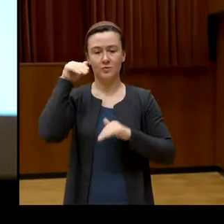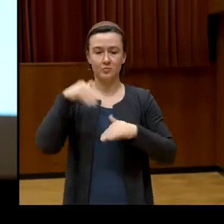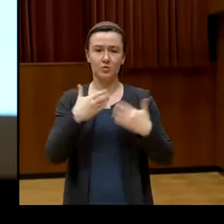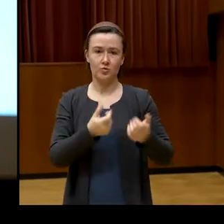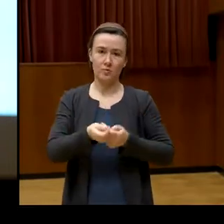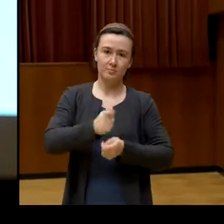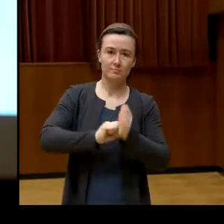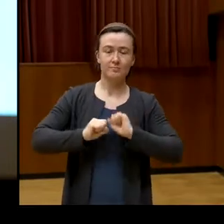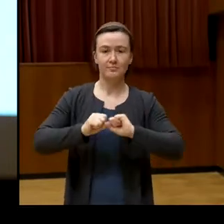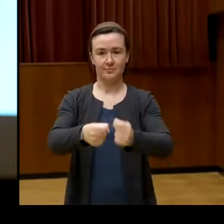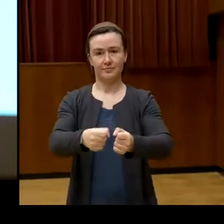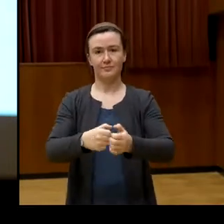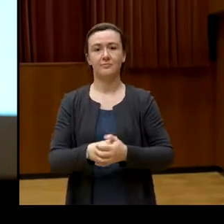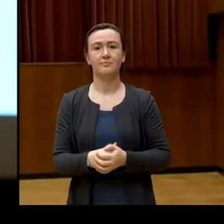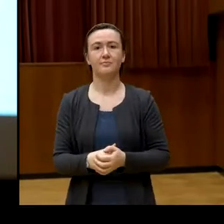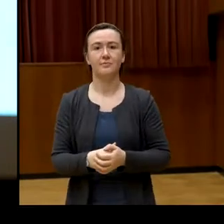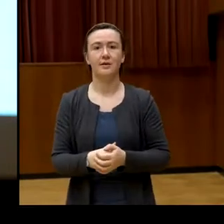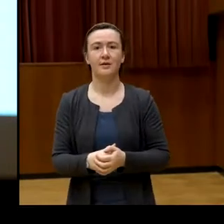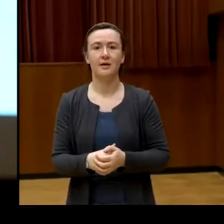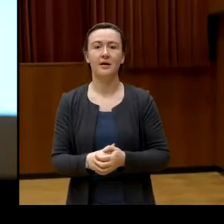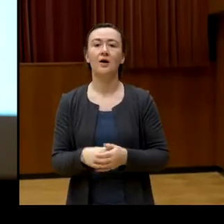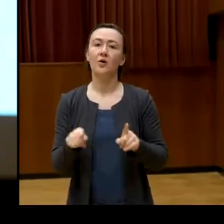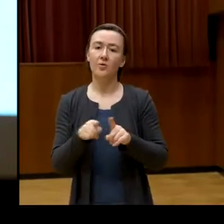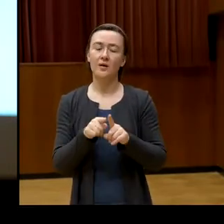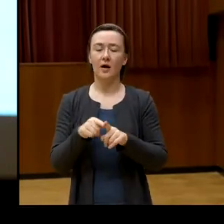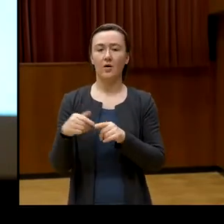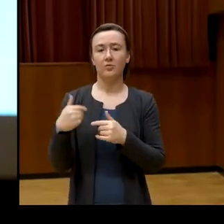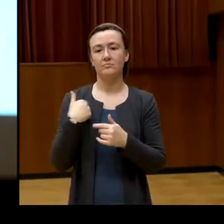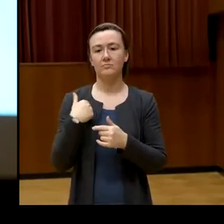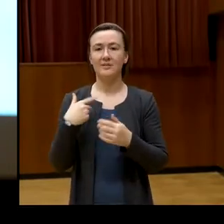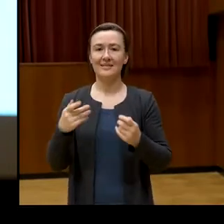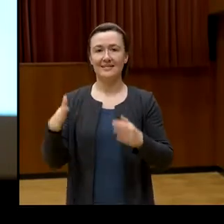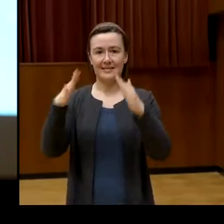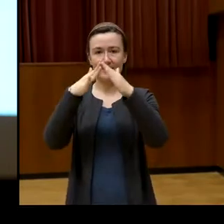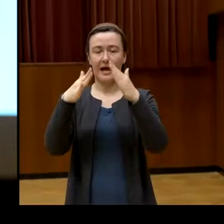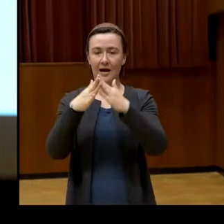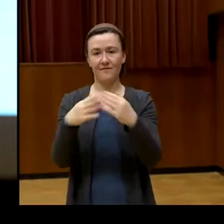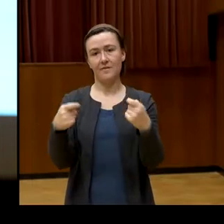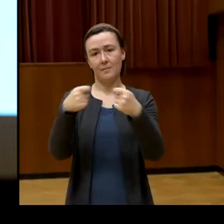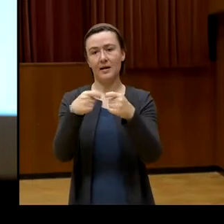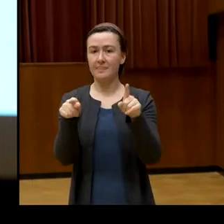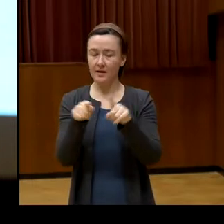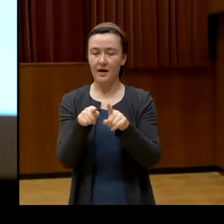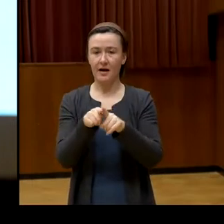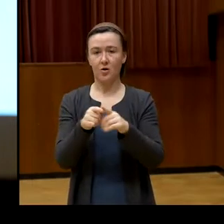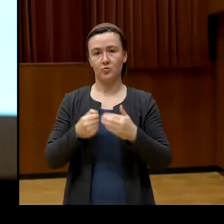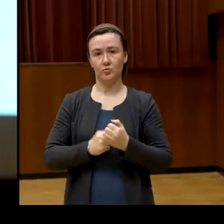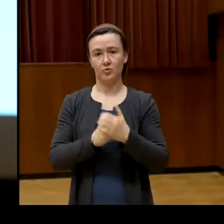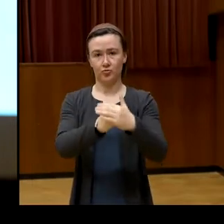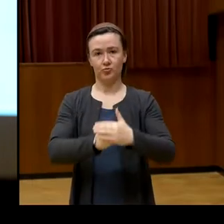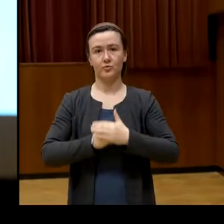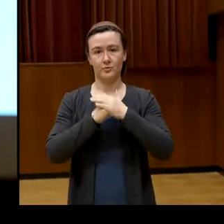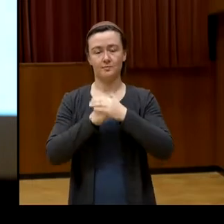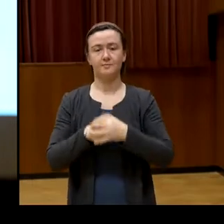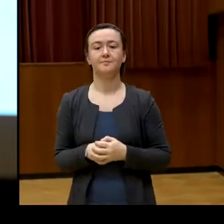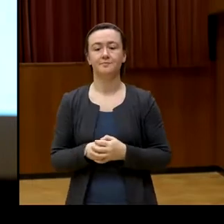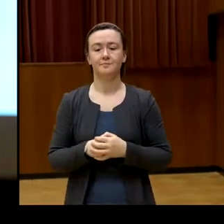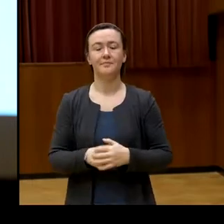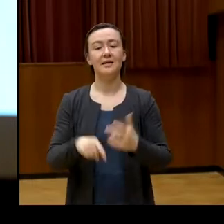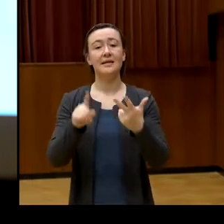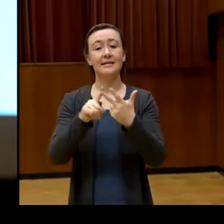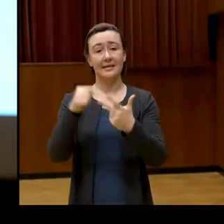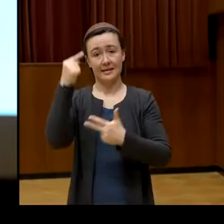Dachverband seinen entsprechenden Beitrag dazu leistet. Dritte These, Volkshochschulen agieren vernetzt.